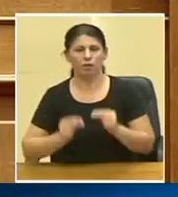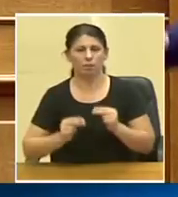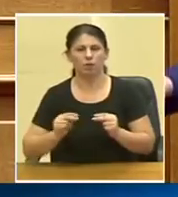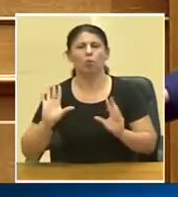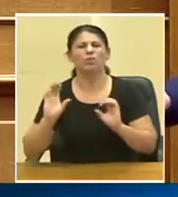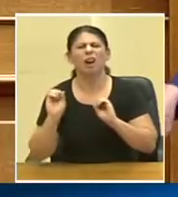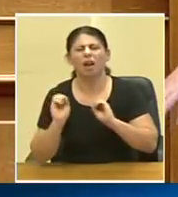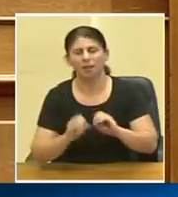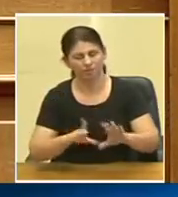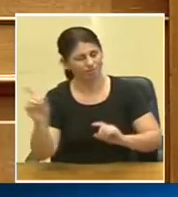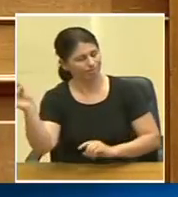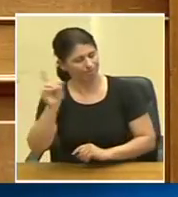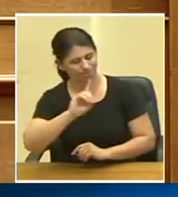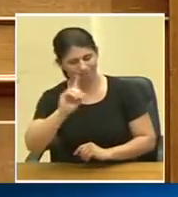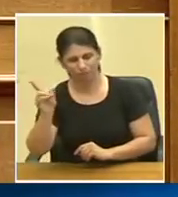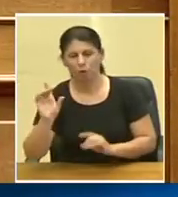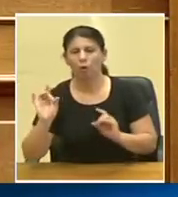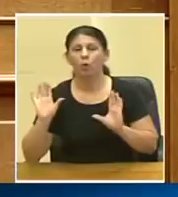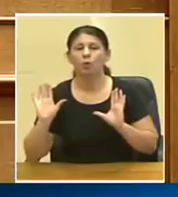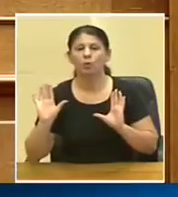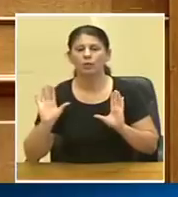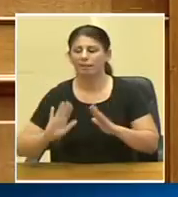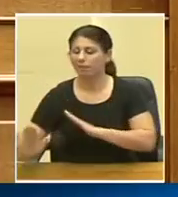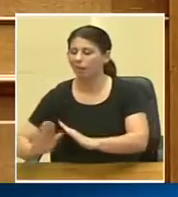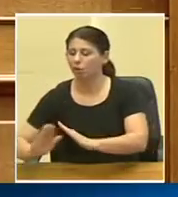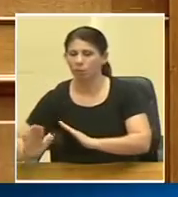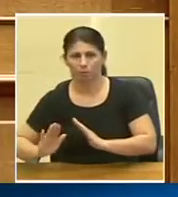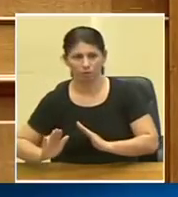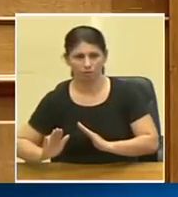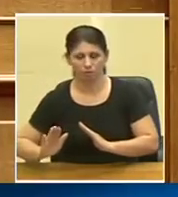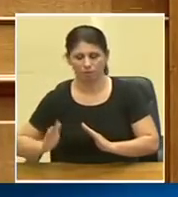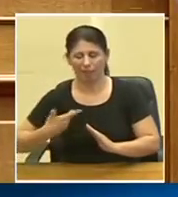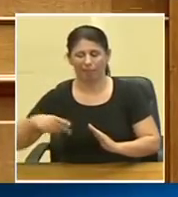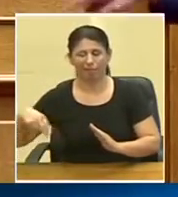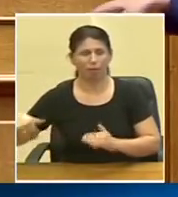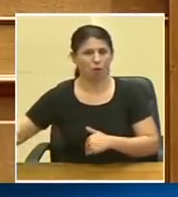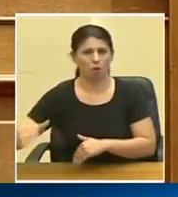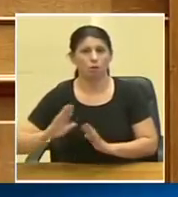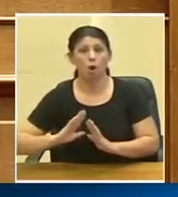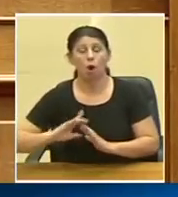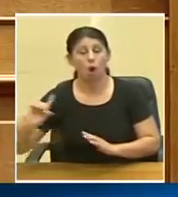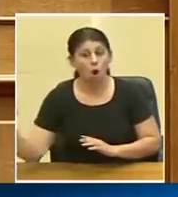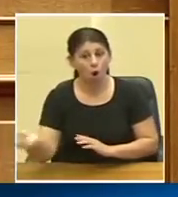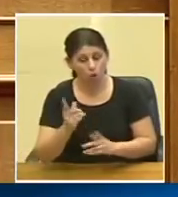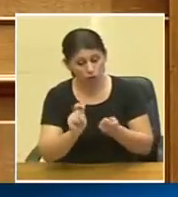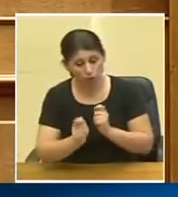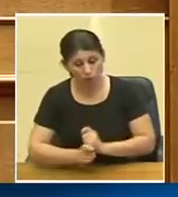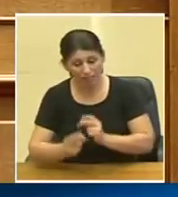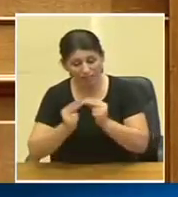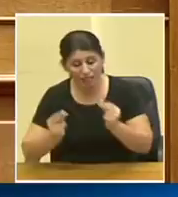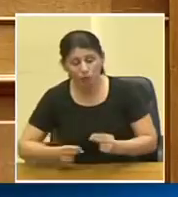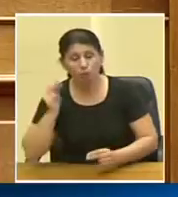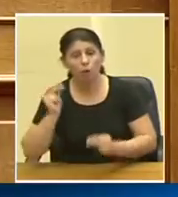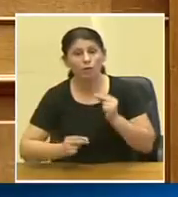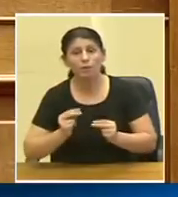χαριστικές είναι ούτε τακτοποιητικές ή μετέρων όλες τις τροπολογίες λύνουν προβλήματα σοβαρά